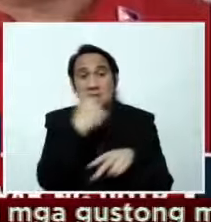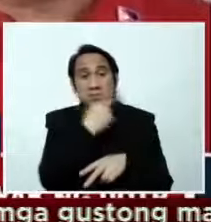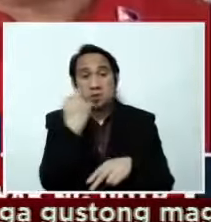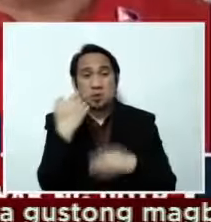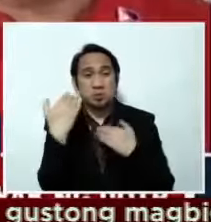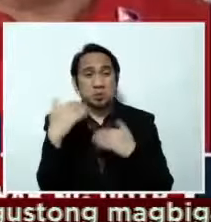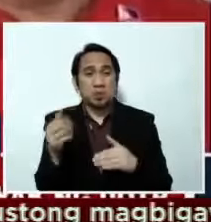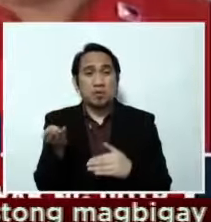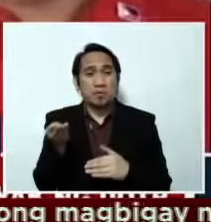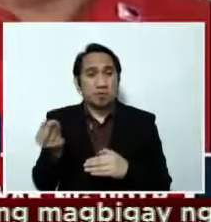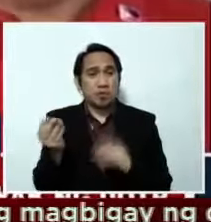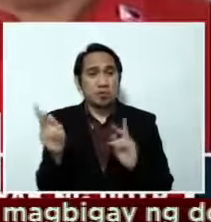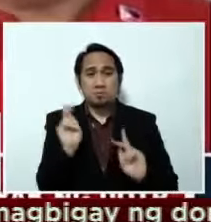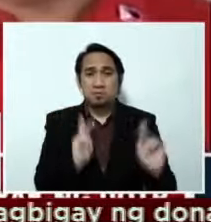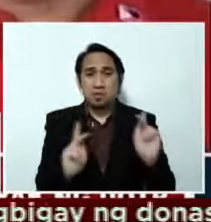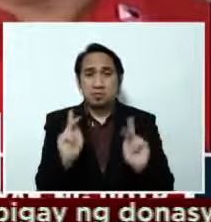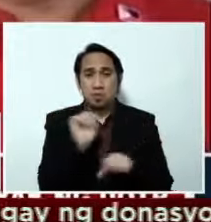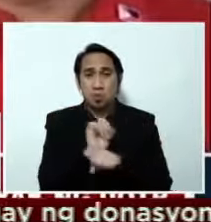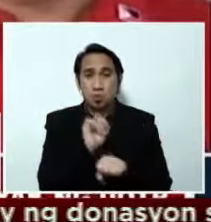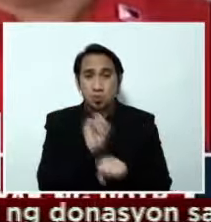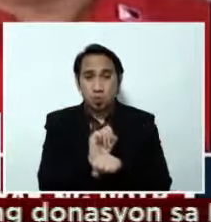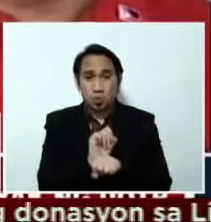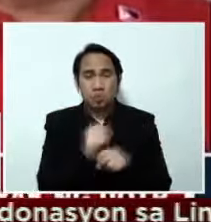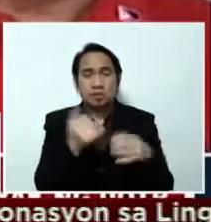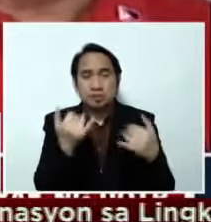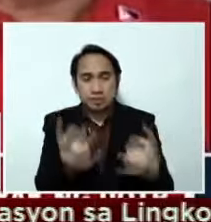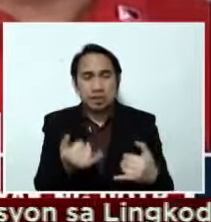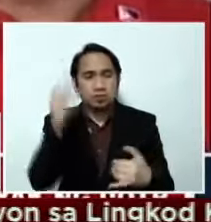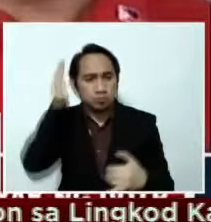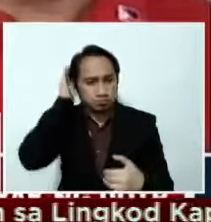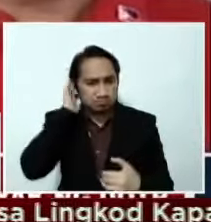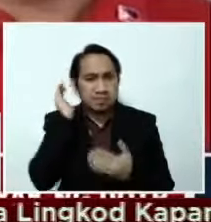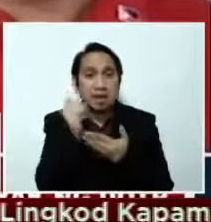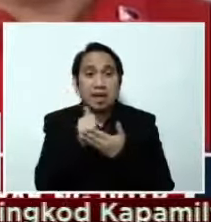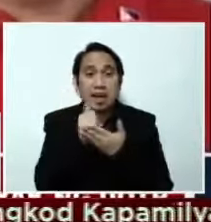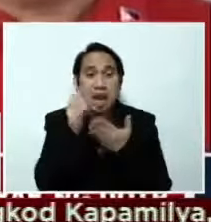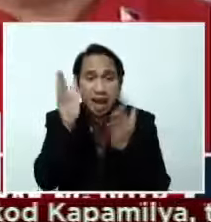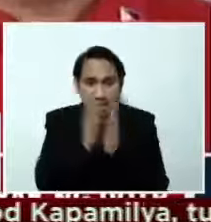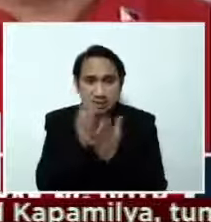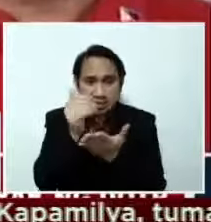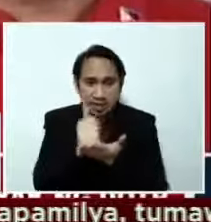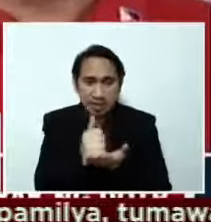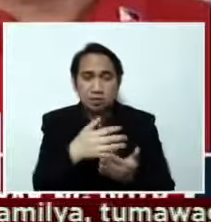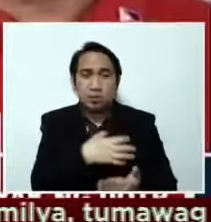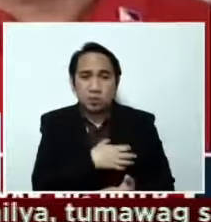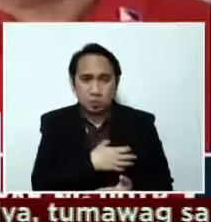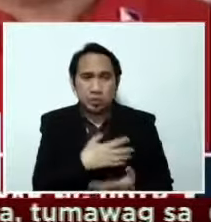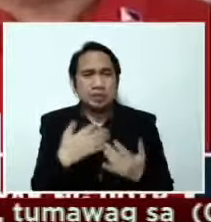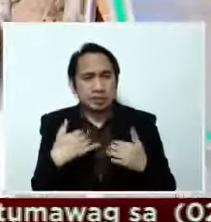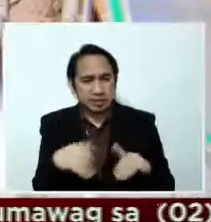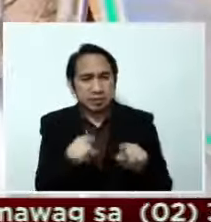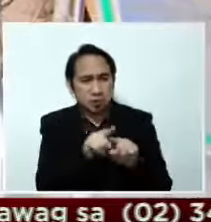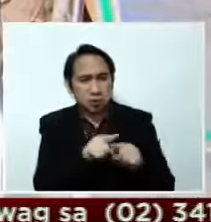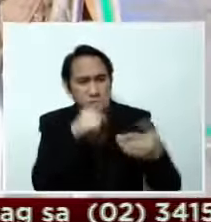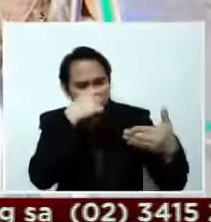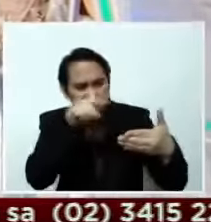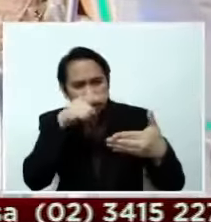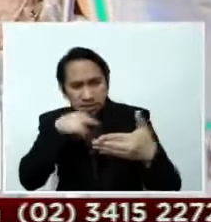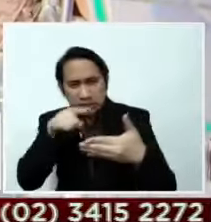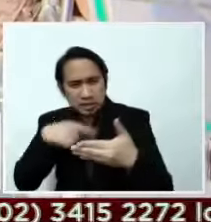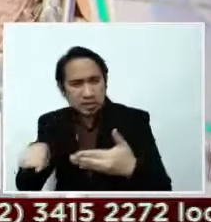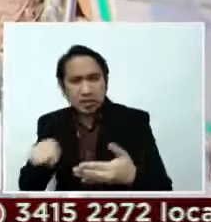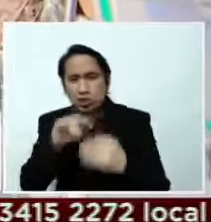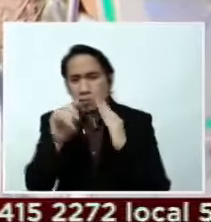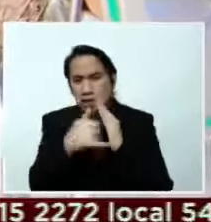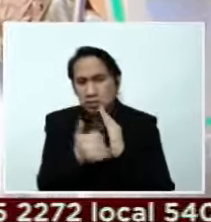ang manpower natin. Kaya humihingi po tayo ng tulong sa PNP at saka sa mga LGU na i-monitor yung mga sasakyan o ang publikong